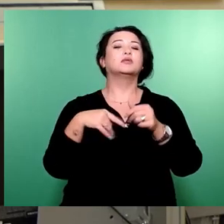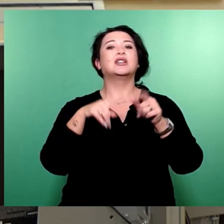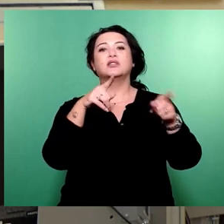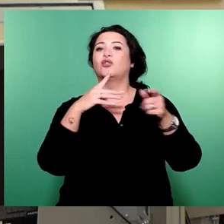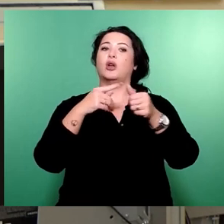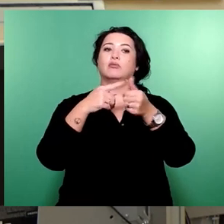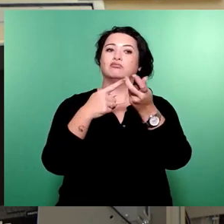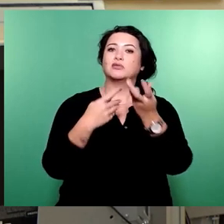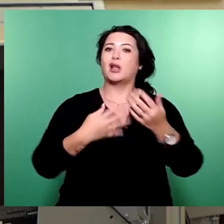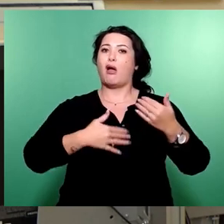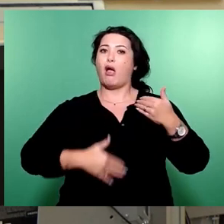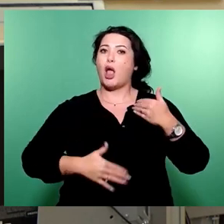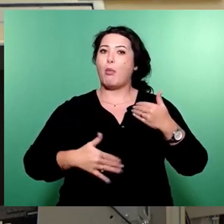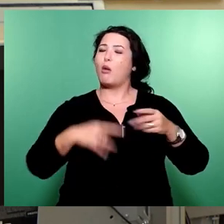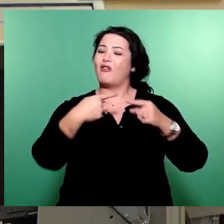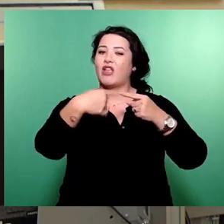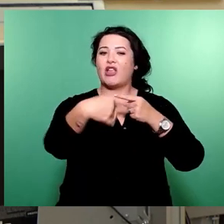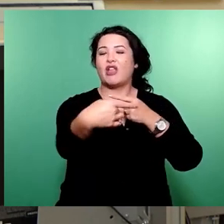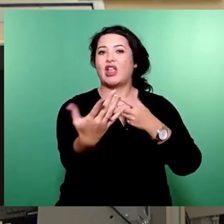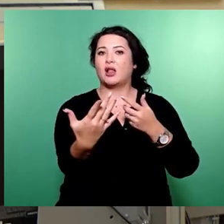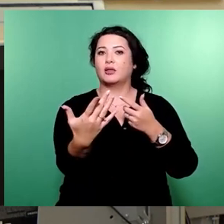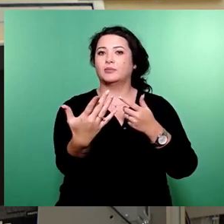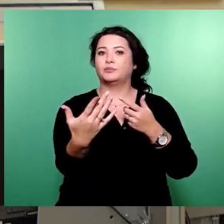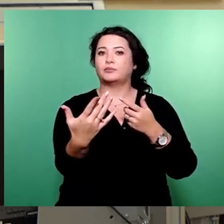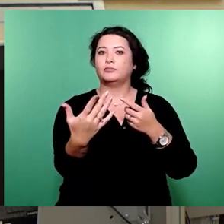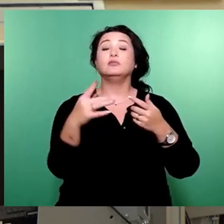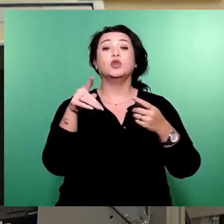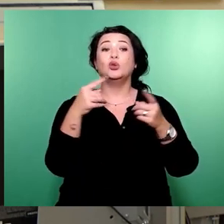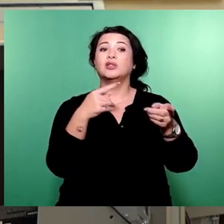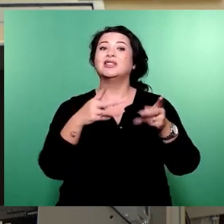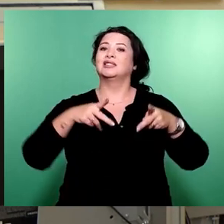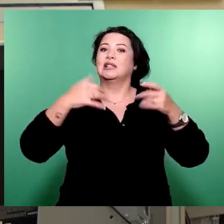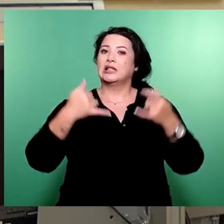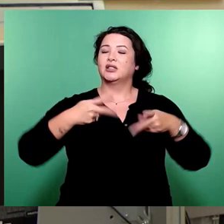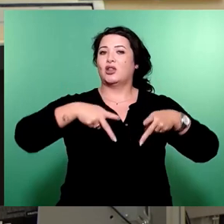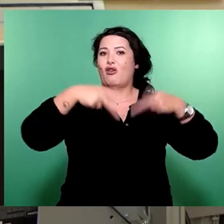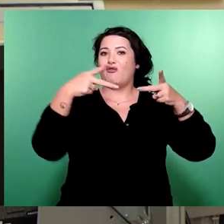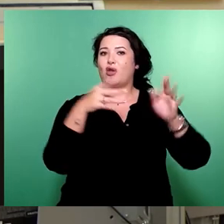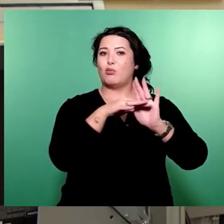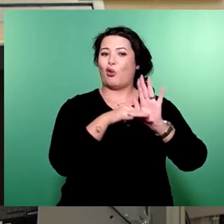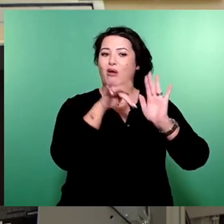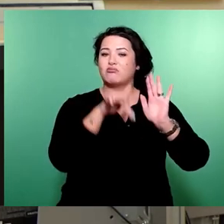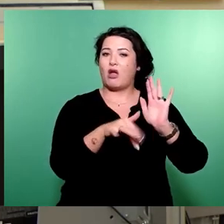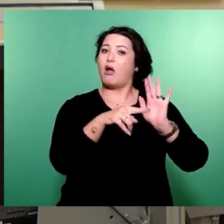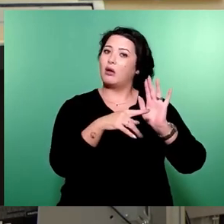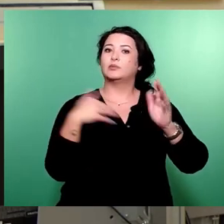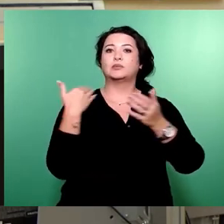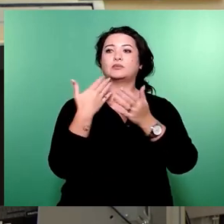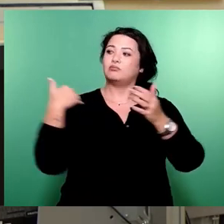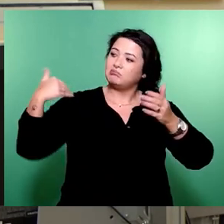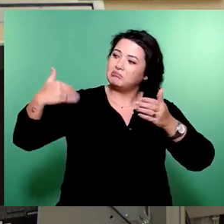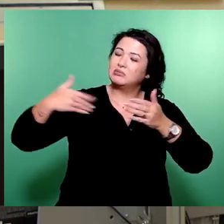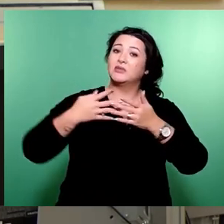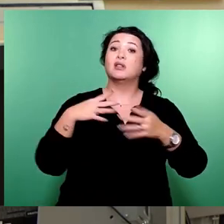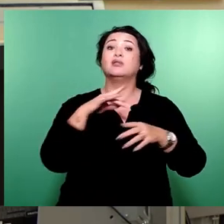einfach fehlt. Und nicht zuletzt, durch dieses Förderprogramm, was wir hier in der Stadt haben, ist es tatsächlich gelungen, dass in